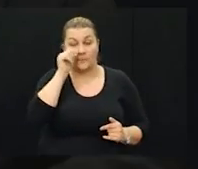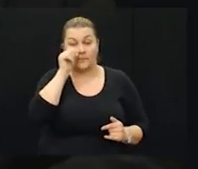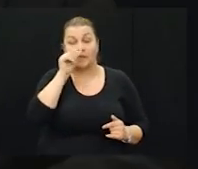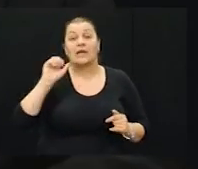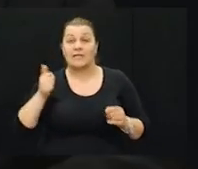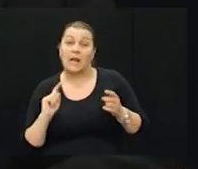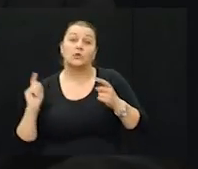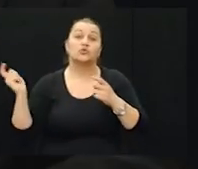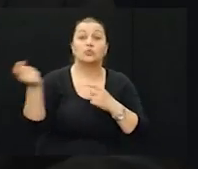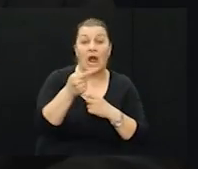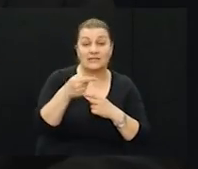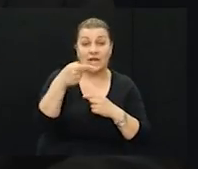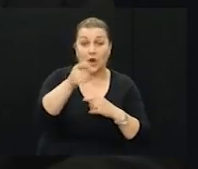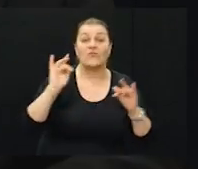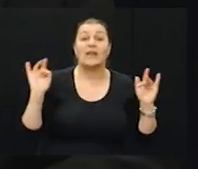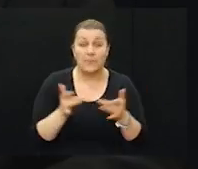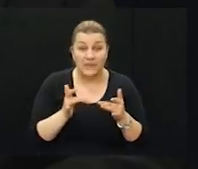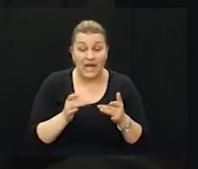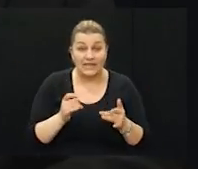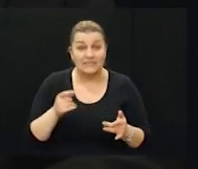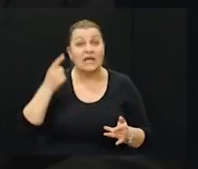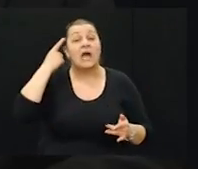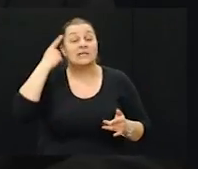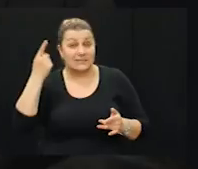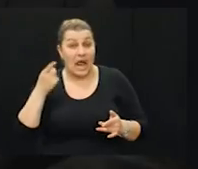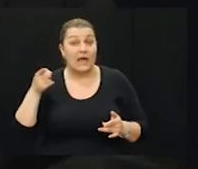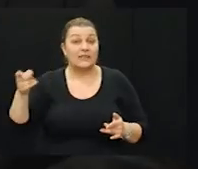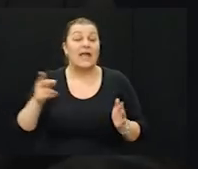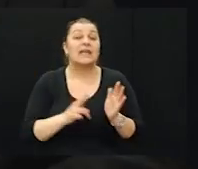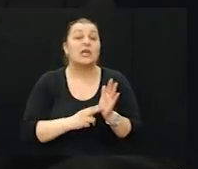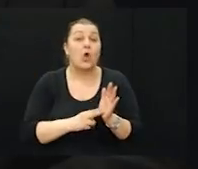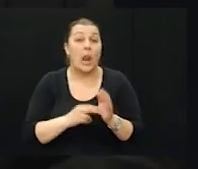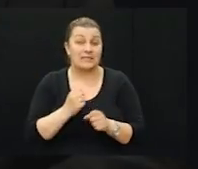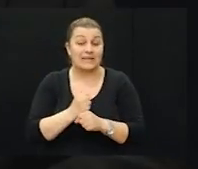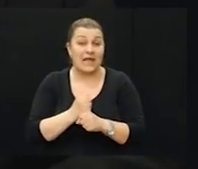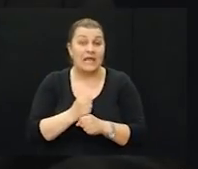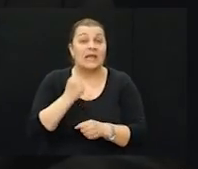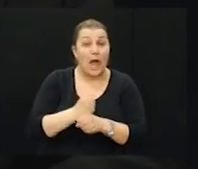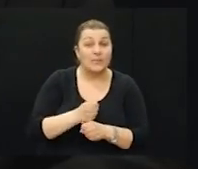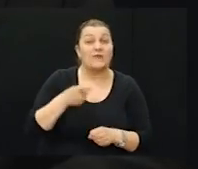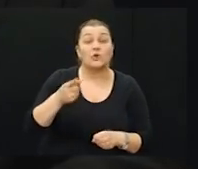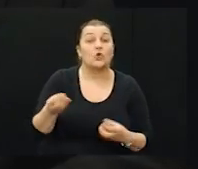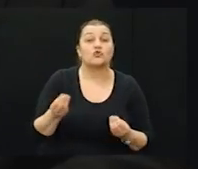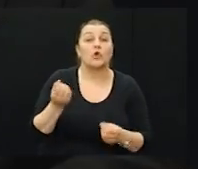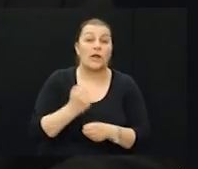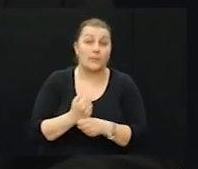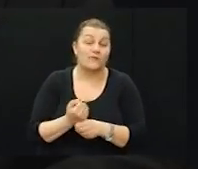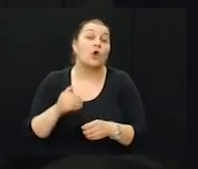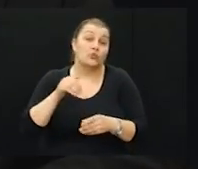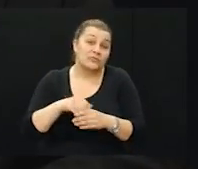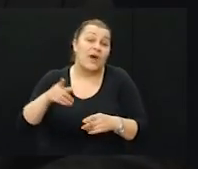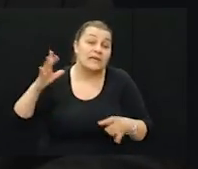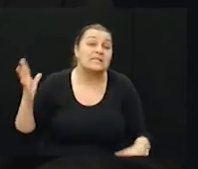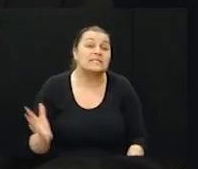Da li je druga strana, ova neprijateljska, znala da Mark Nikolas Gray je napravio to što je napravio, spasio,